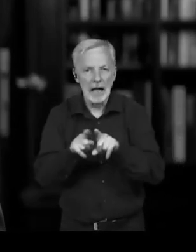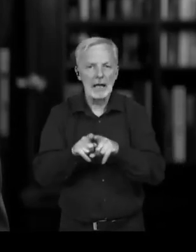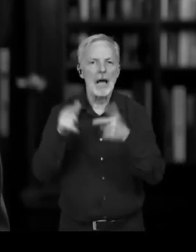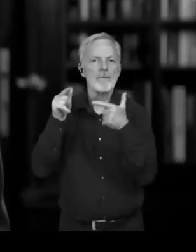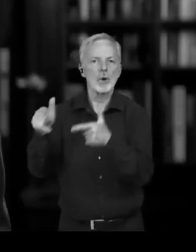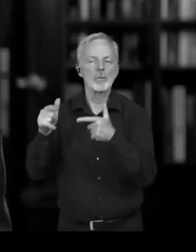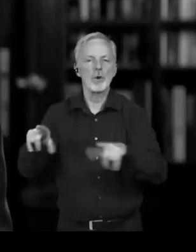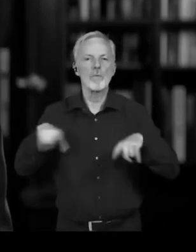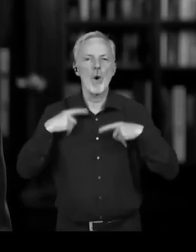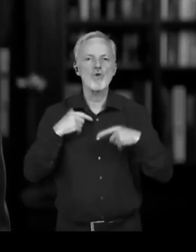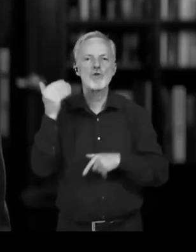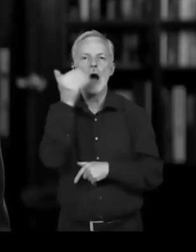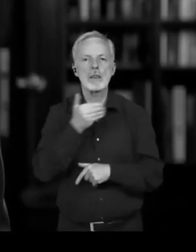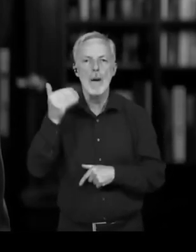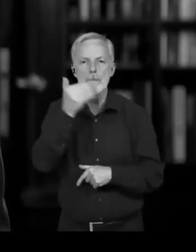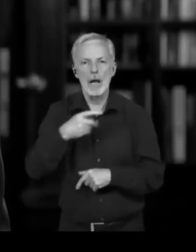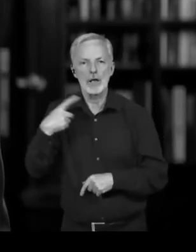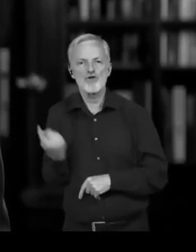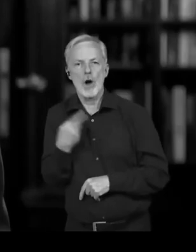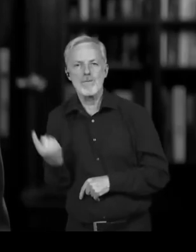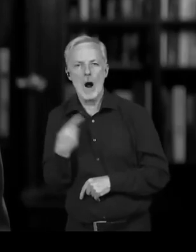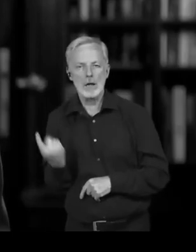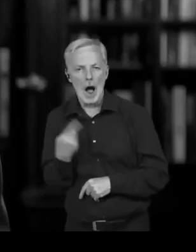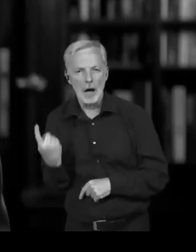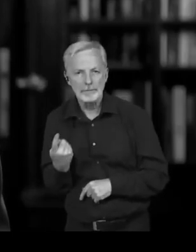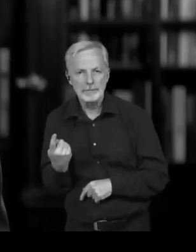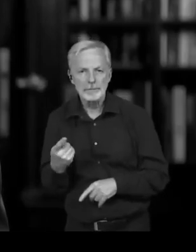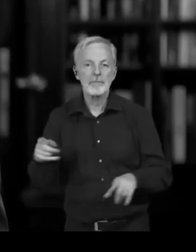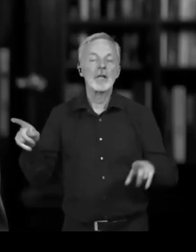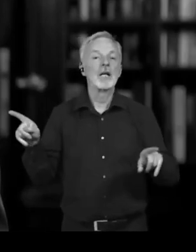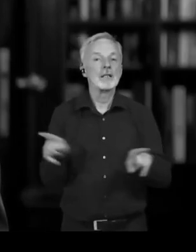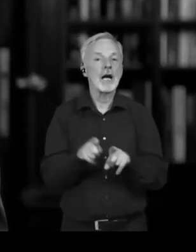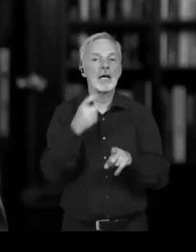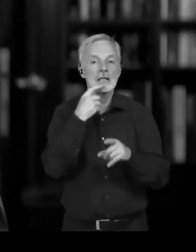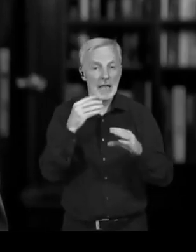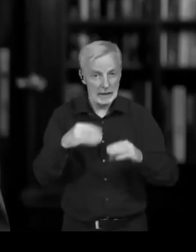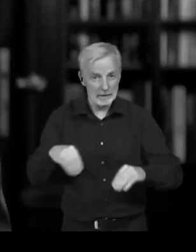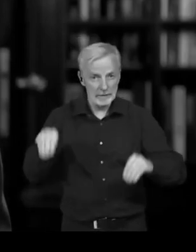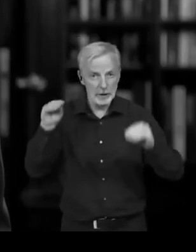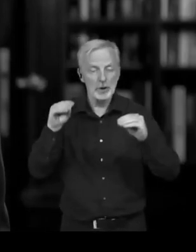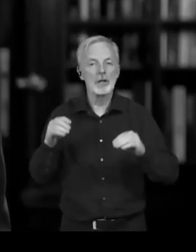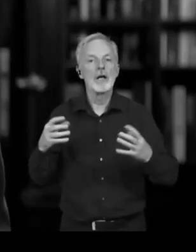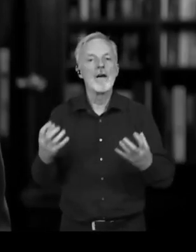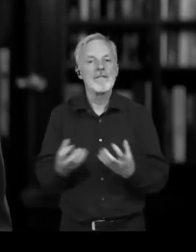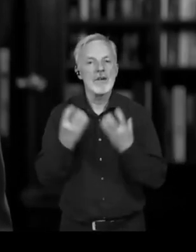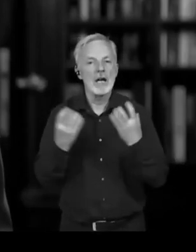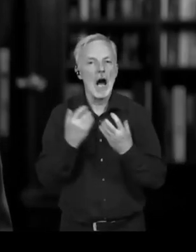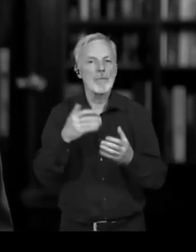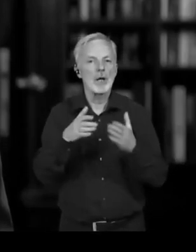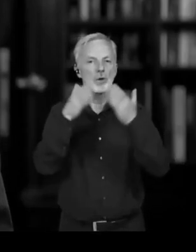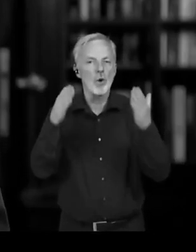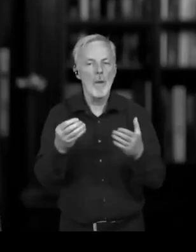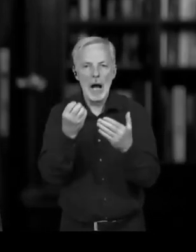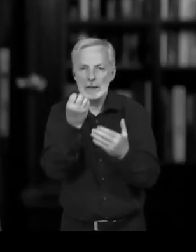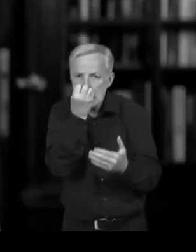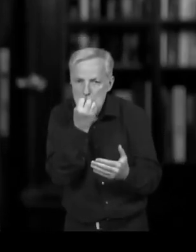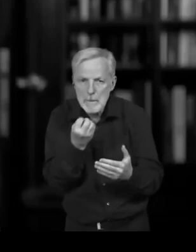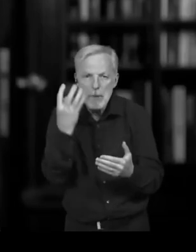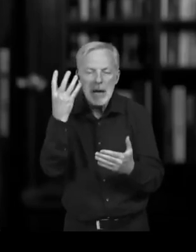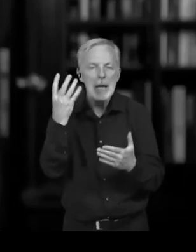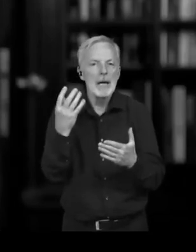plynu a pohoných hmot, protože nezlobte se na mě, ale za liter platit 50 korun je opravdu, ale opravdu,